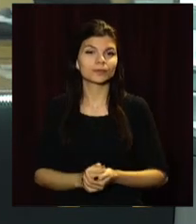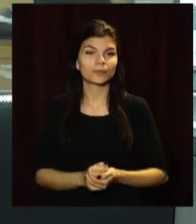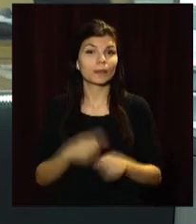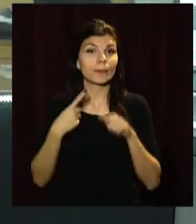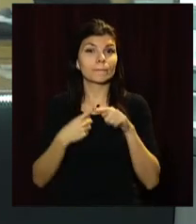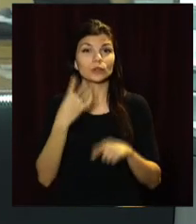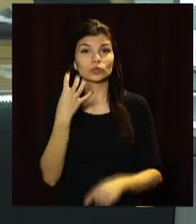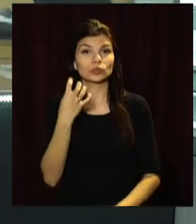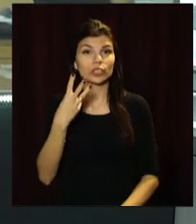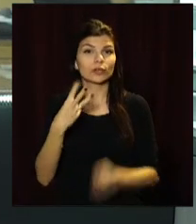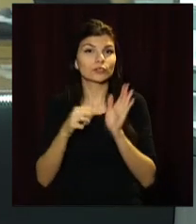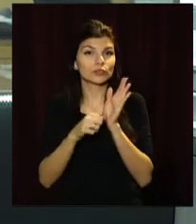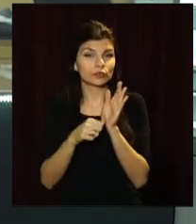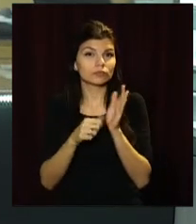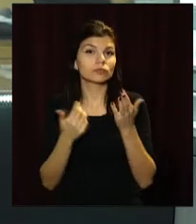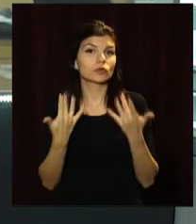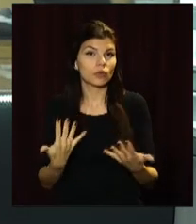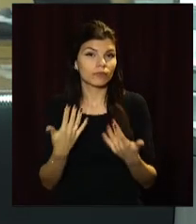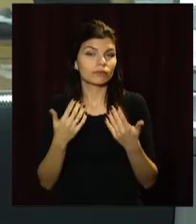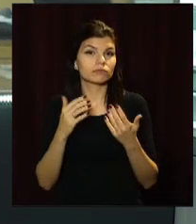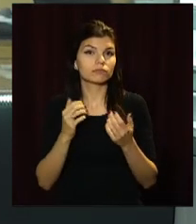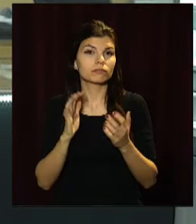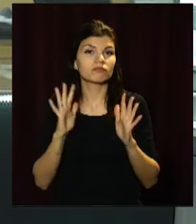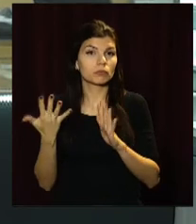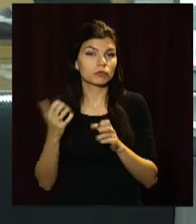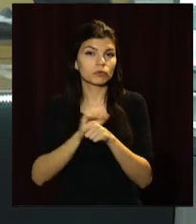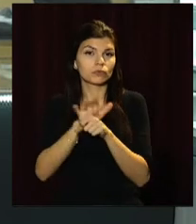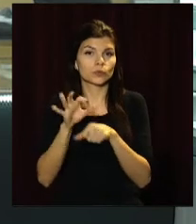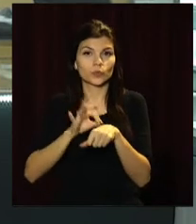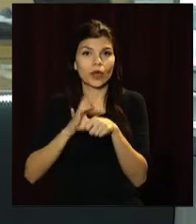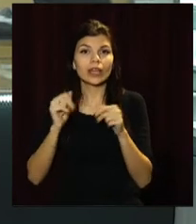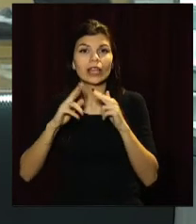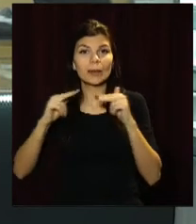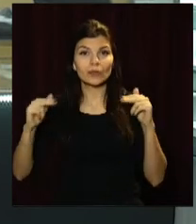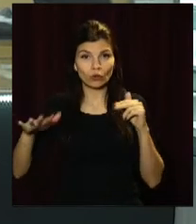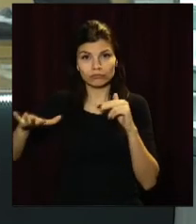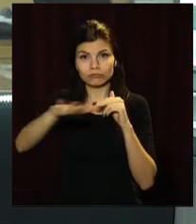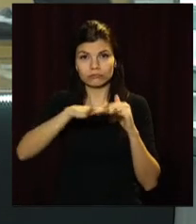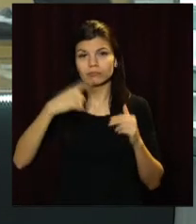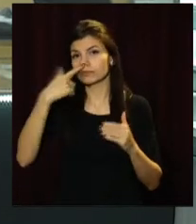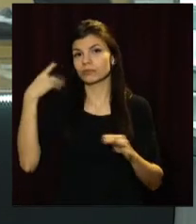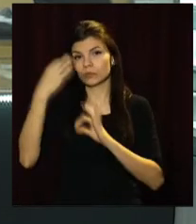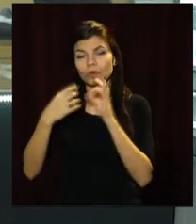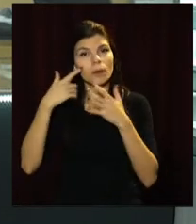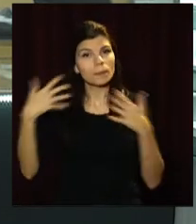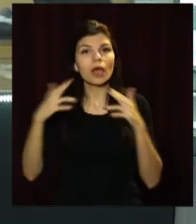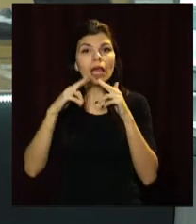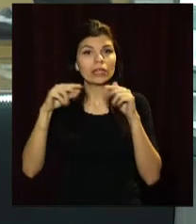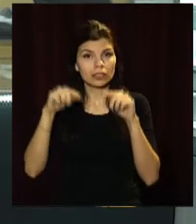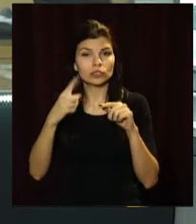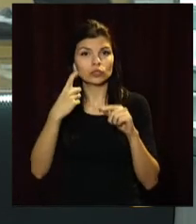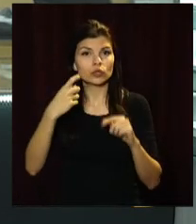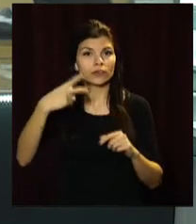Плюс 436 – саме стільки нових випадків коронавірусу на Дніпропетровщині за минулу добу. Найбільше захворілих у Дніпрі – 120.